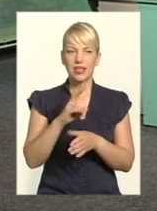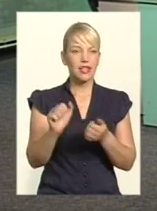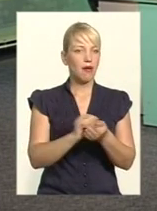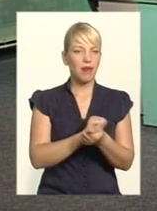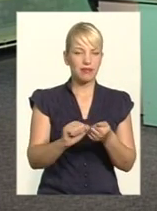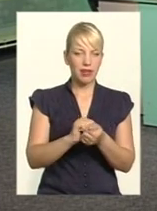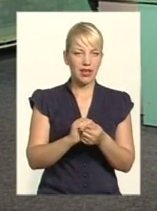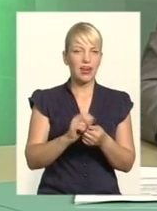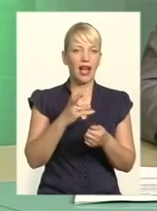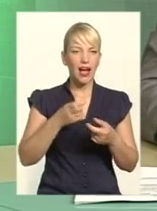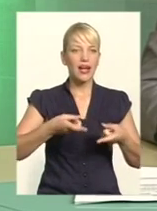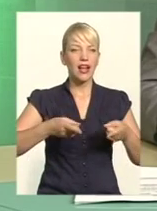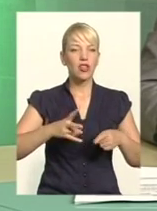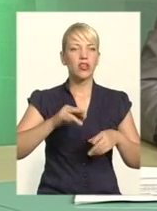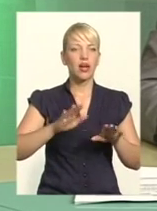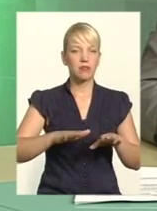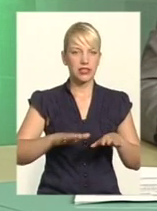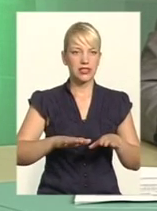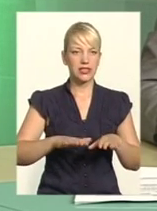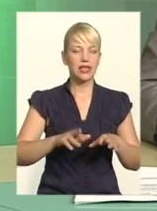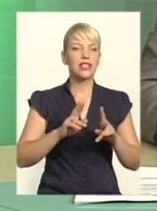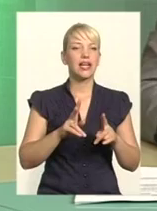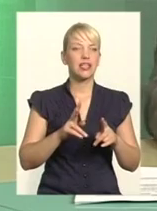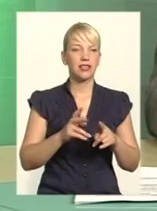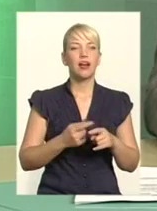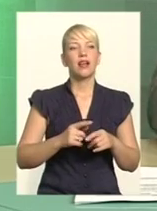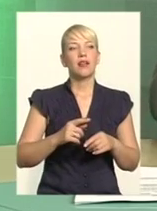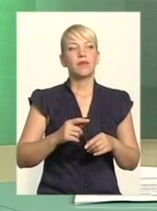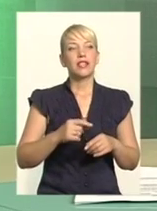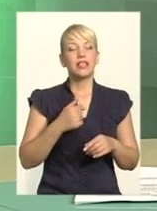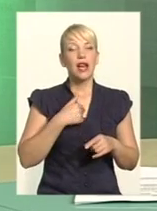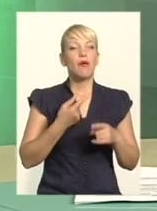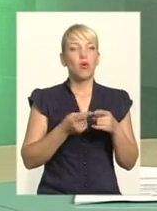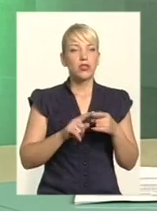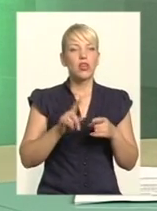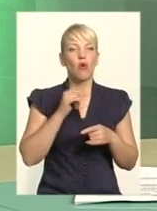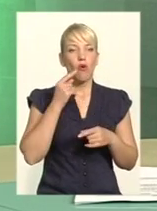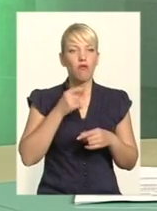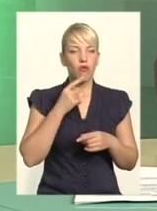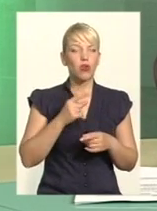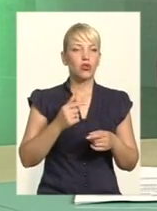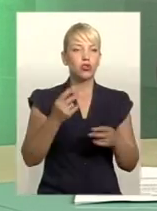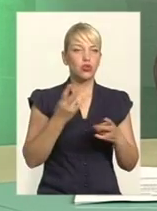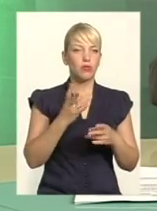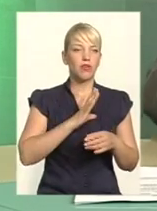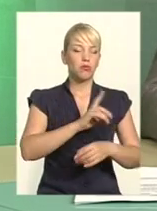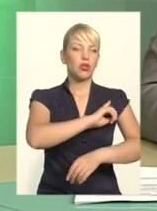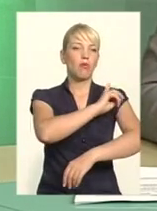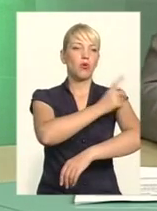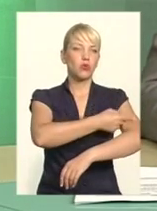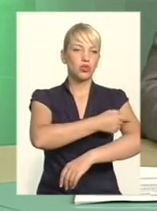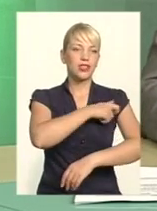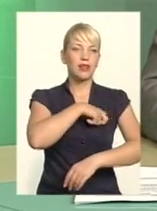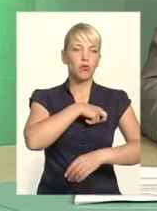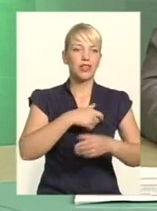почав з цього. Всі сильні лідери об'єднуються в команди. Ми кажемо, потужна команда, потужна команда, це має бути потужна команда в обласній раді, потужний депутатський корпус.